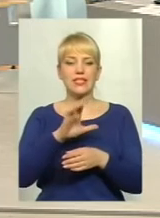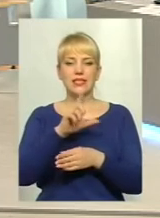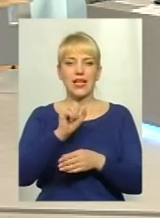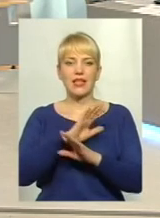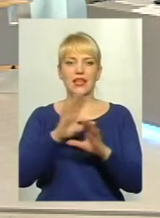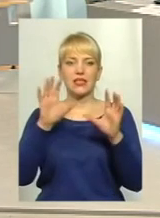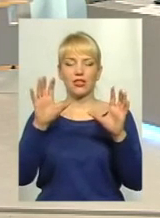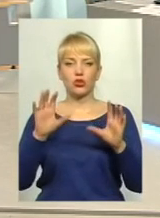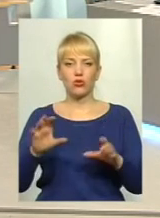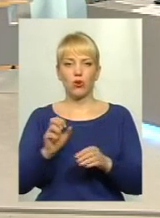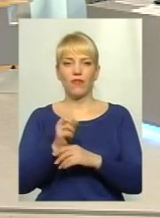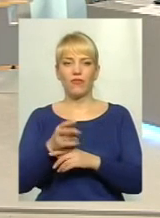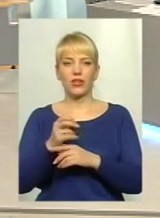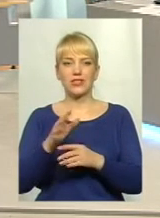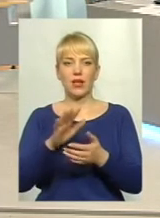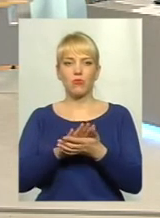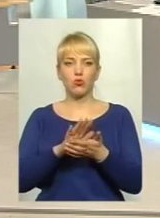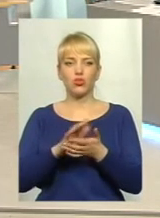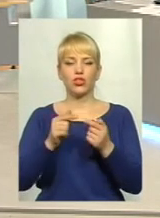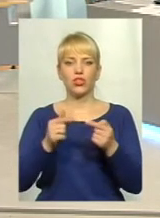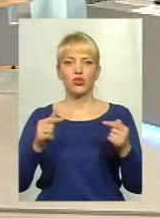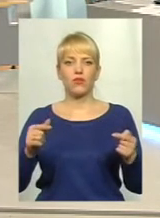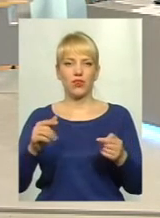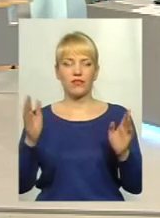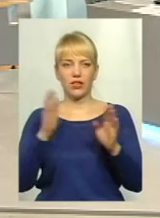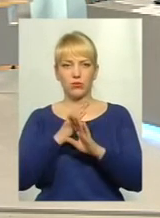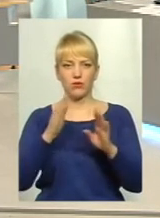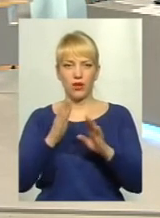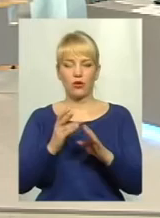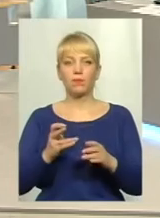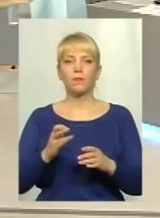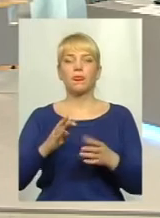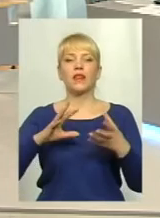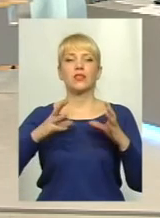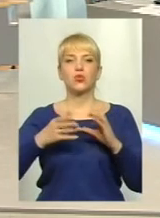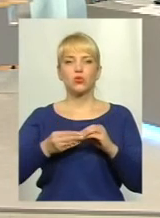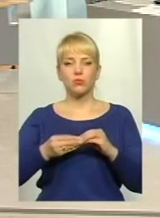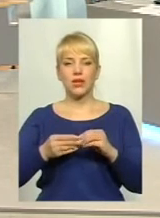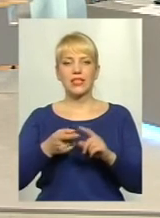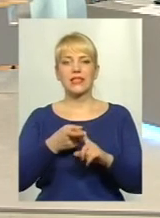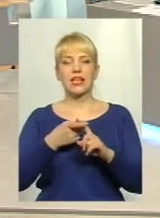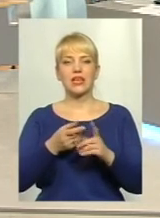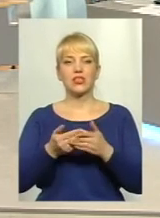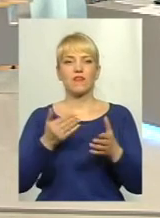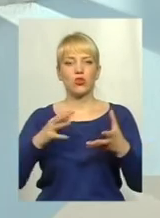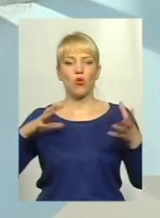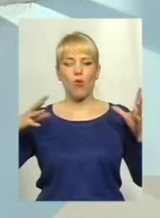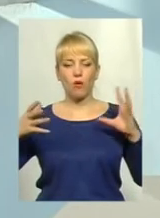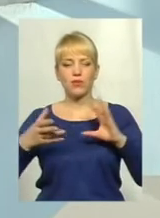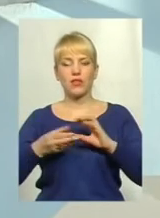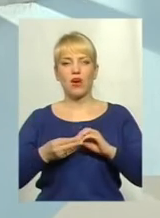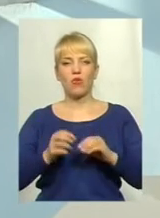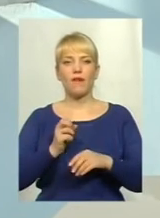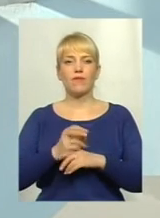викиди забруднюючих речовин в атмосферу? Сума нараховується в залежності від обсягу викидів.